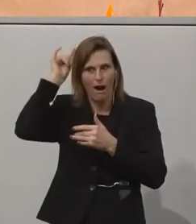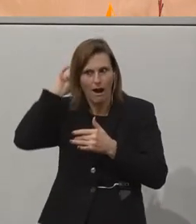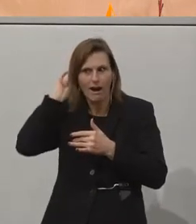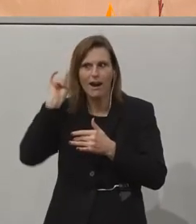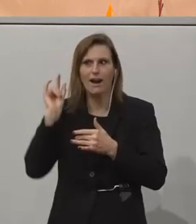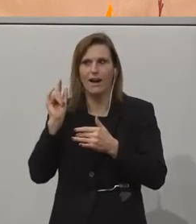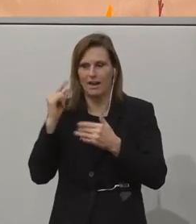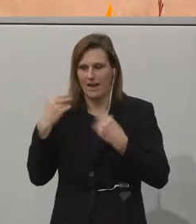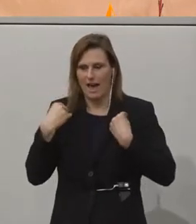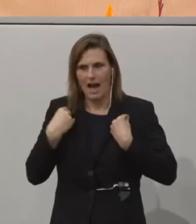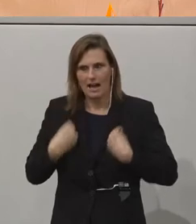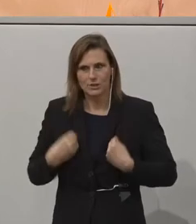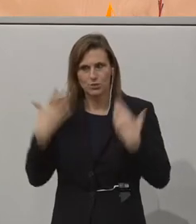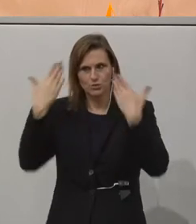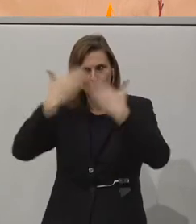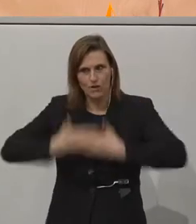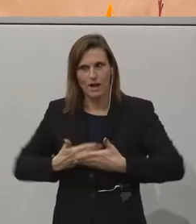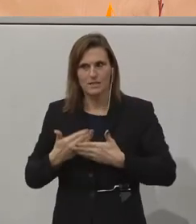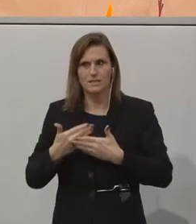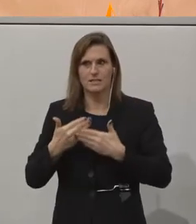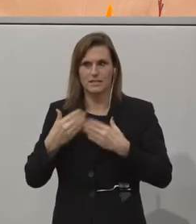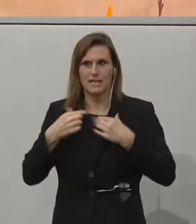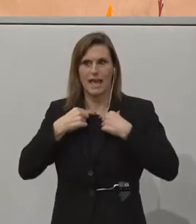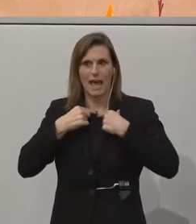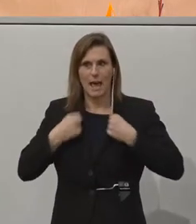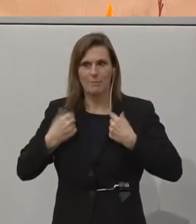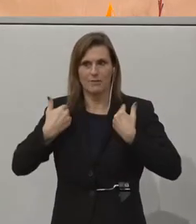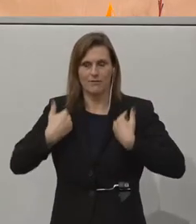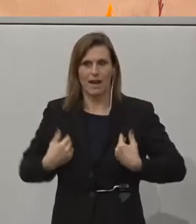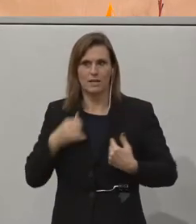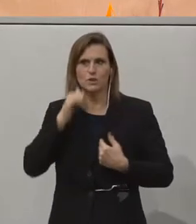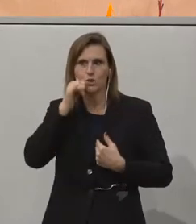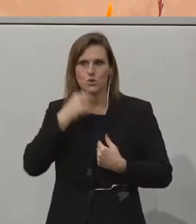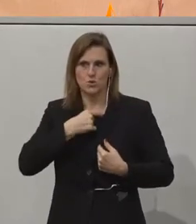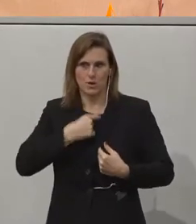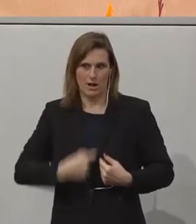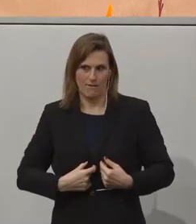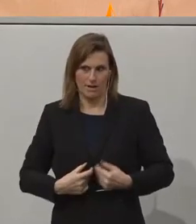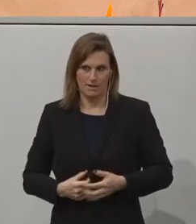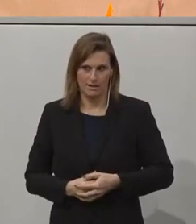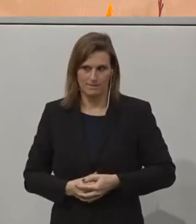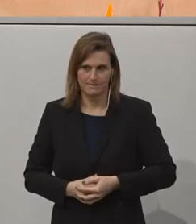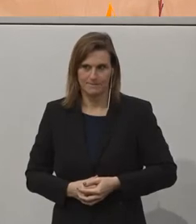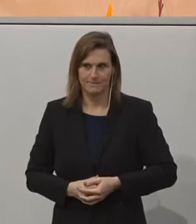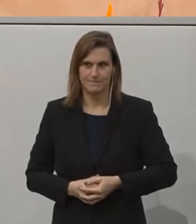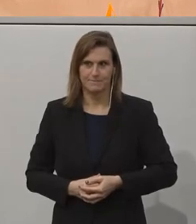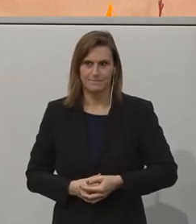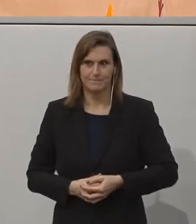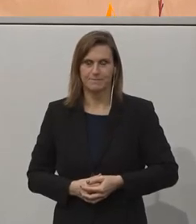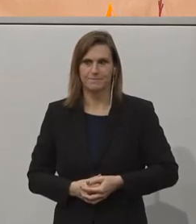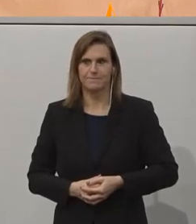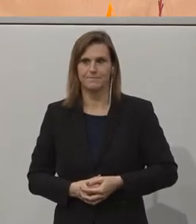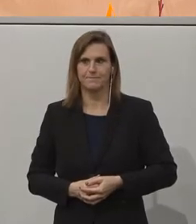schwarzen Anzug mit einem weißen Hemd und mit einer grünen Krawatte. Im Jahr